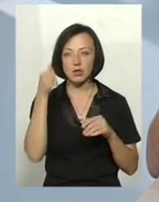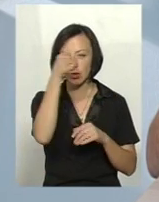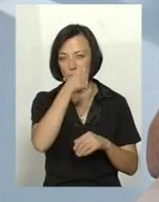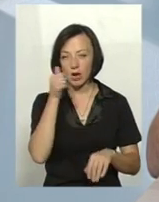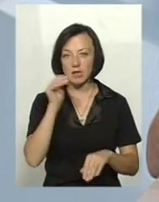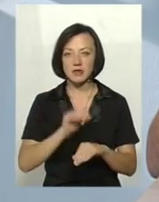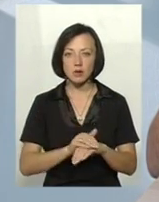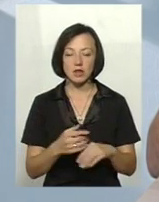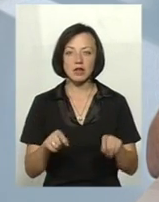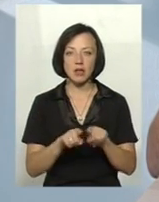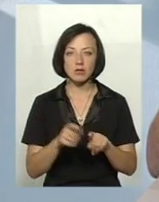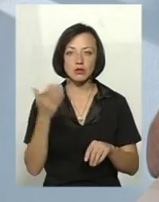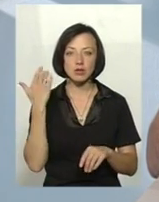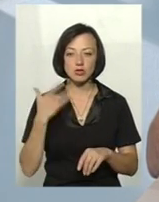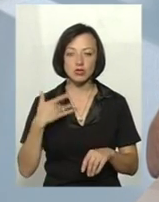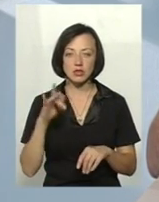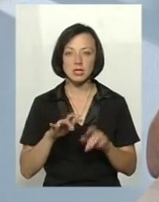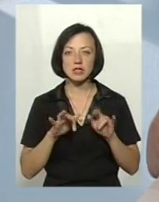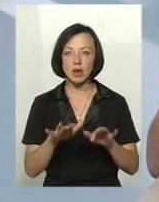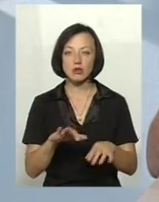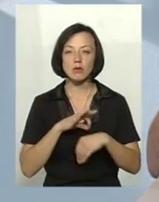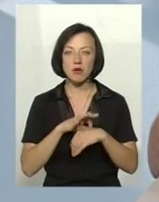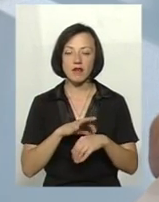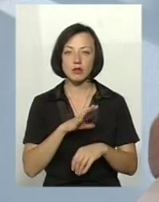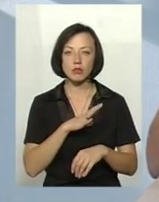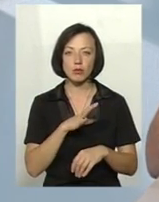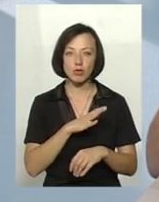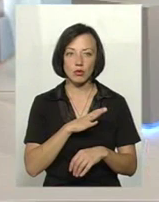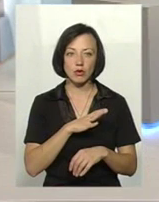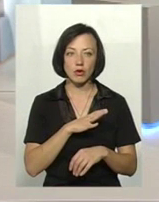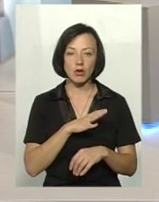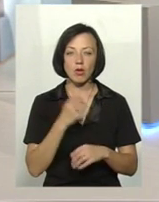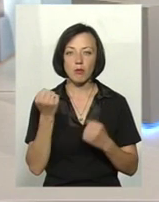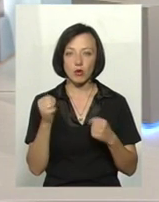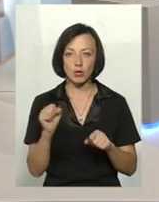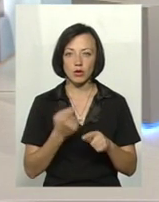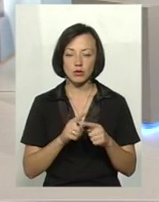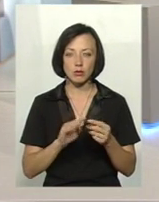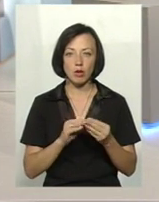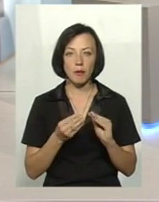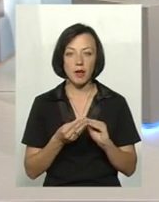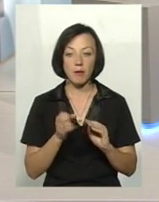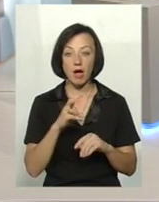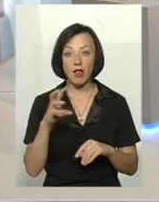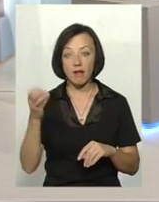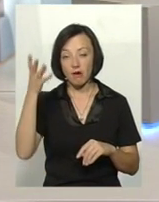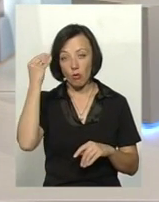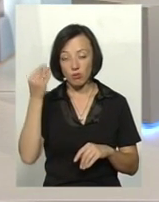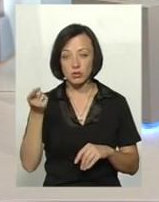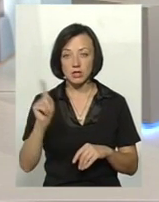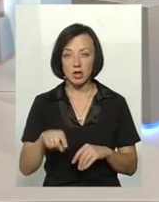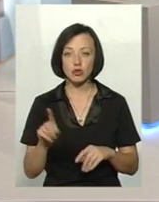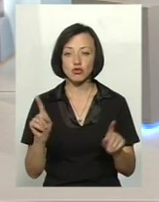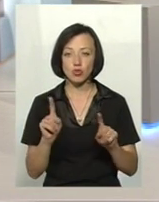зафіксовано, і також тоді були жорсткі заходи проведені, і було подолано цю проблему. Але враховуючи те, що